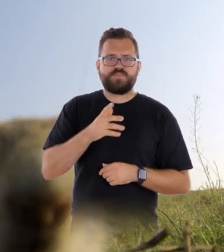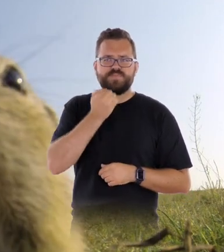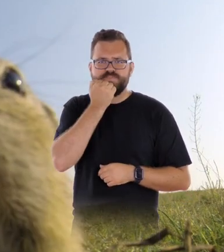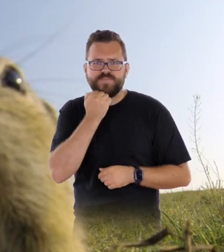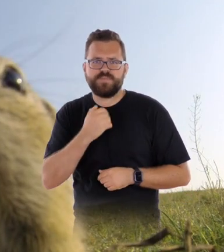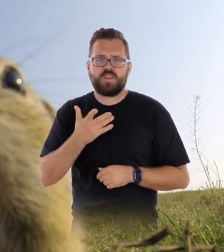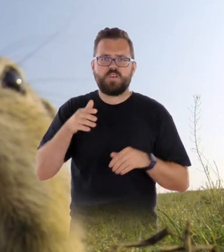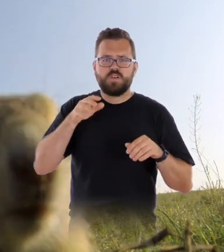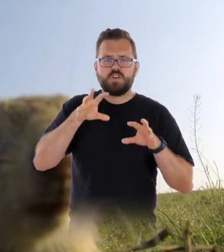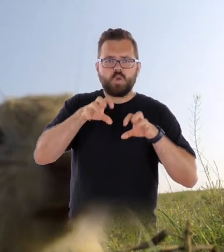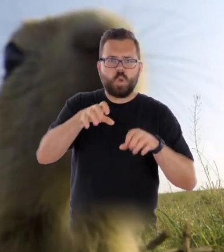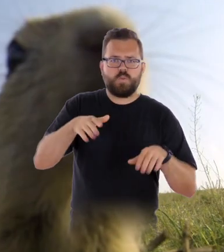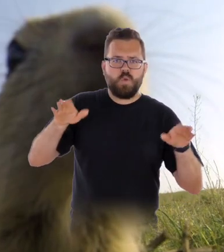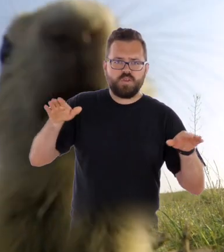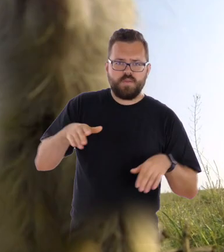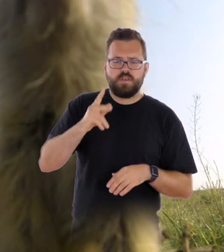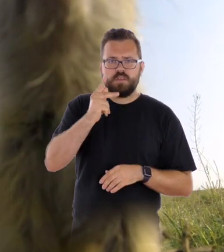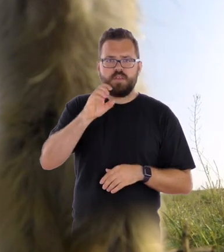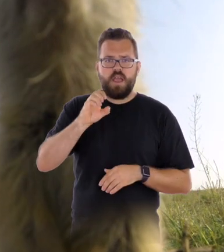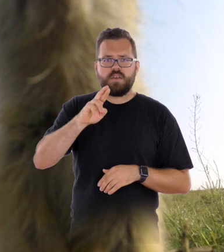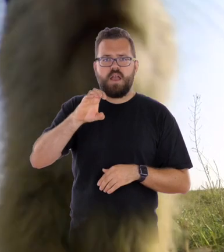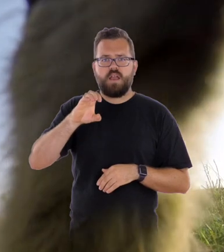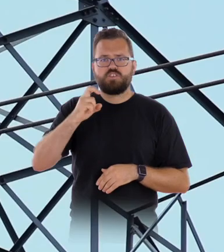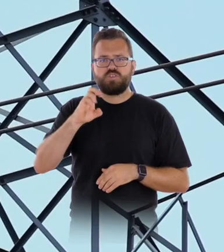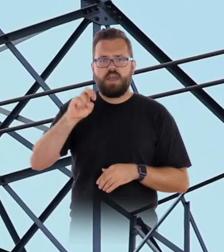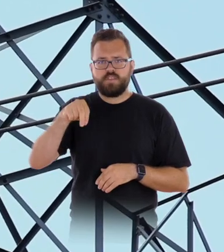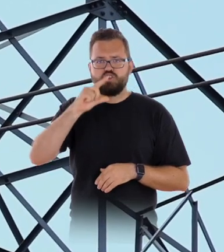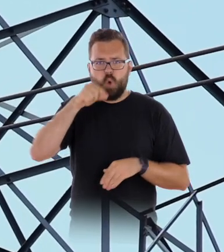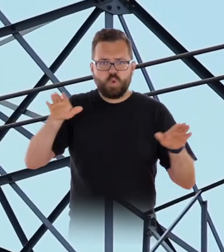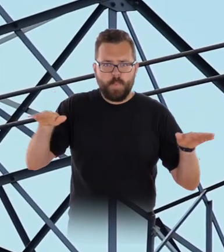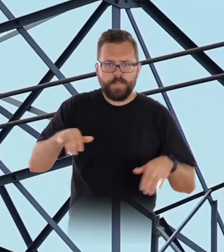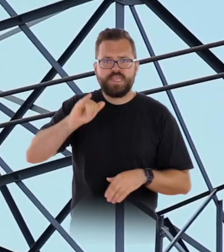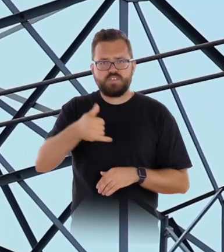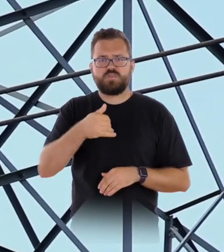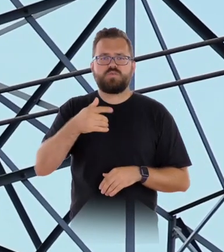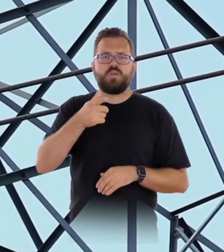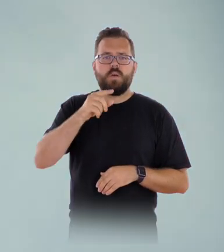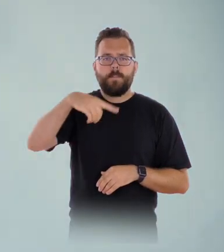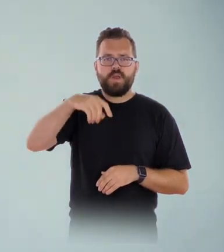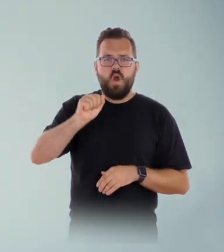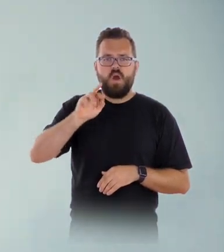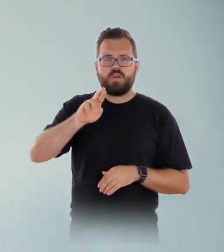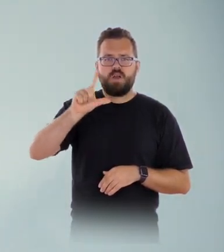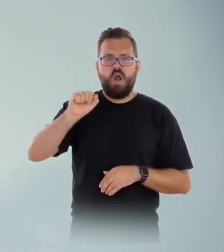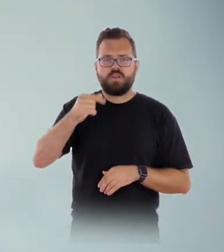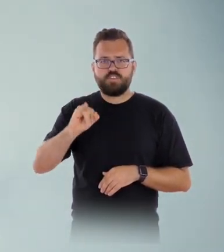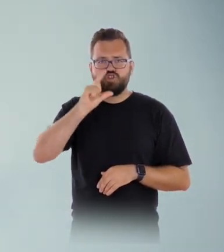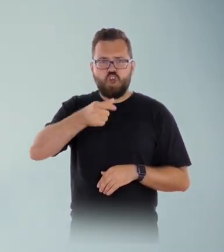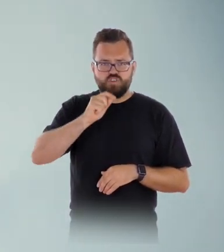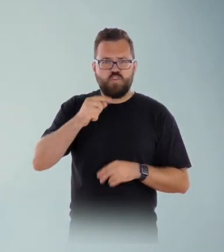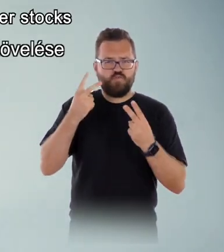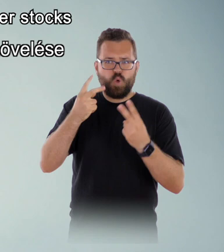Európa-szert ritka és veszélyeztetett ragadozó madarunk, a kerecsen súlyom és a parlagisas fontos tápláléka.